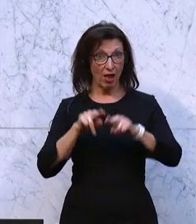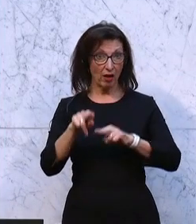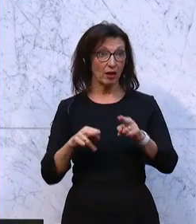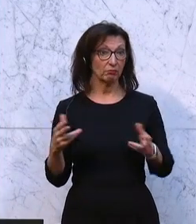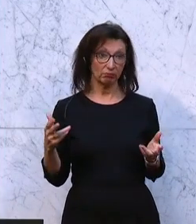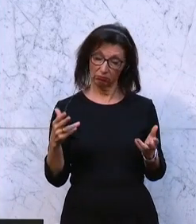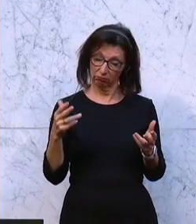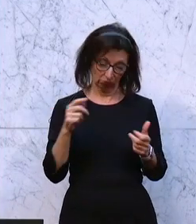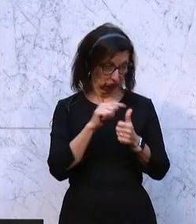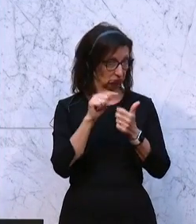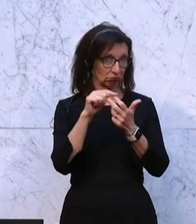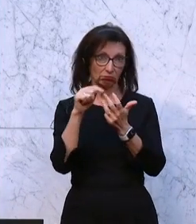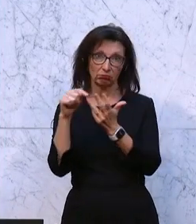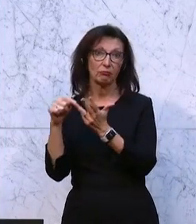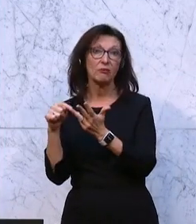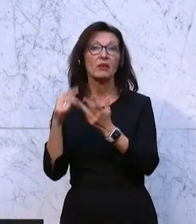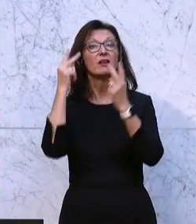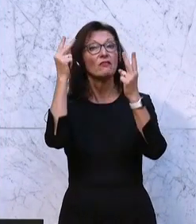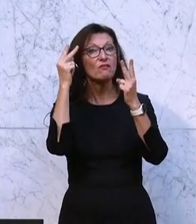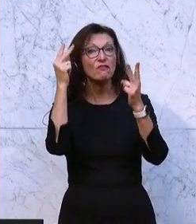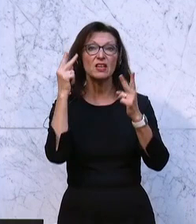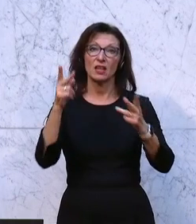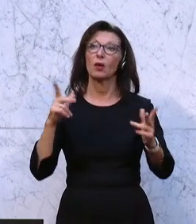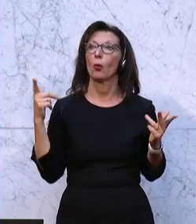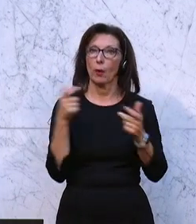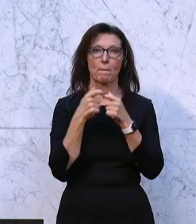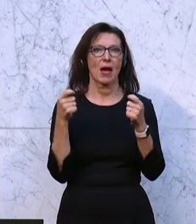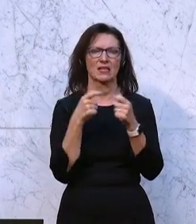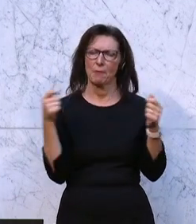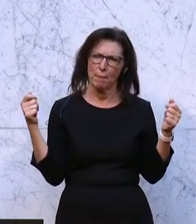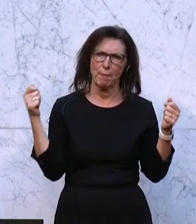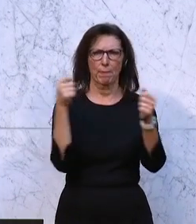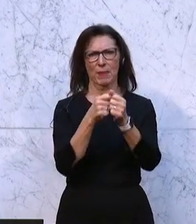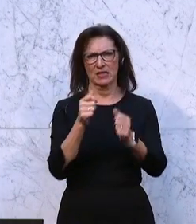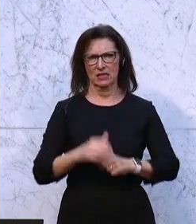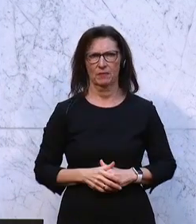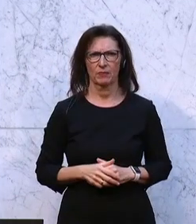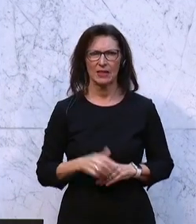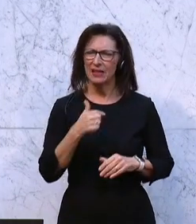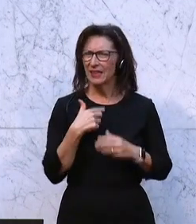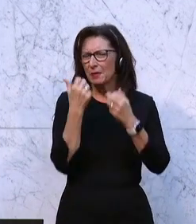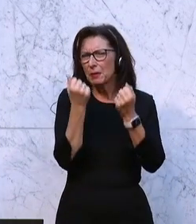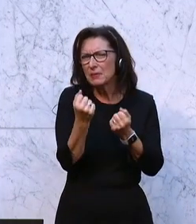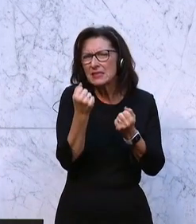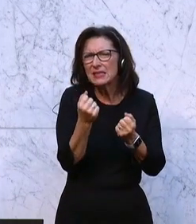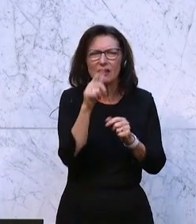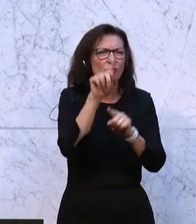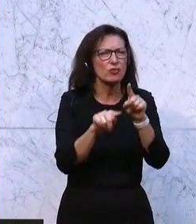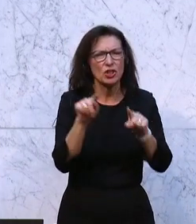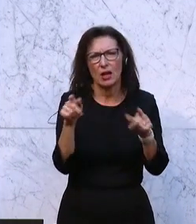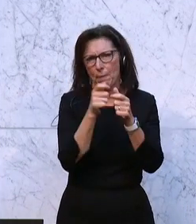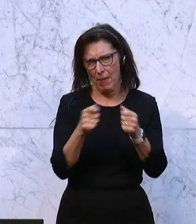wichtig und auch treffsicher. Ich bin mir sicher, dass wir mit verschiedensten Maßnahmen,